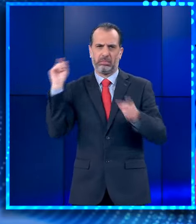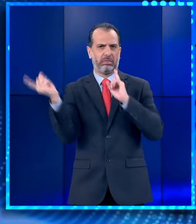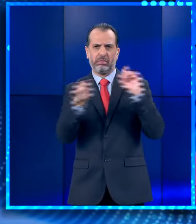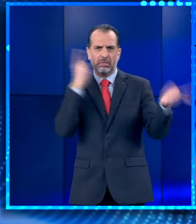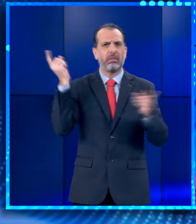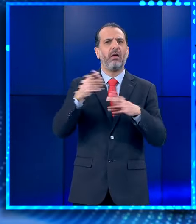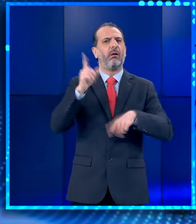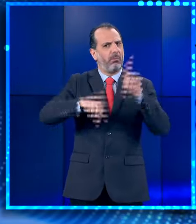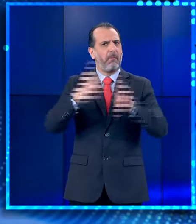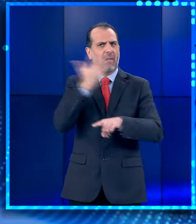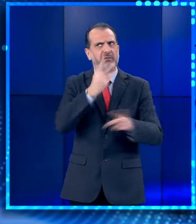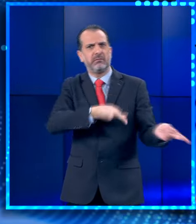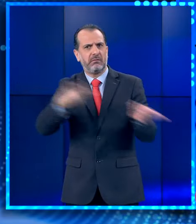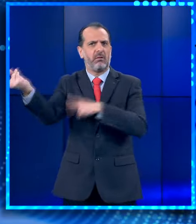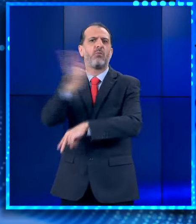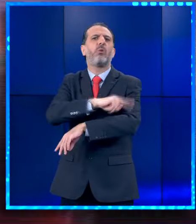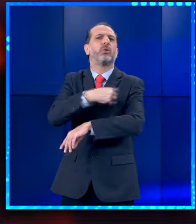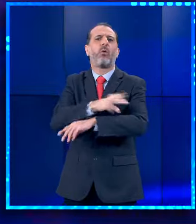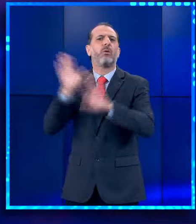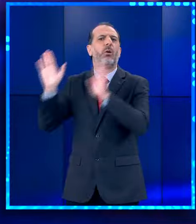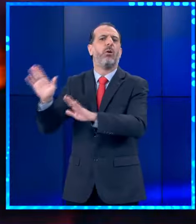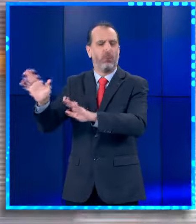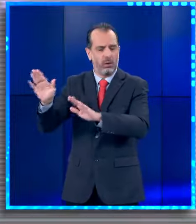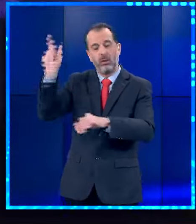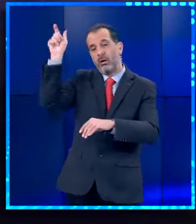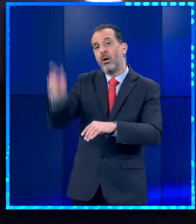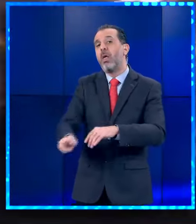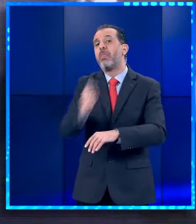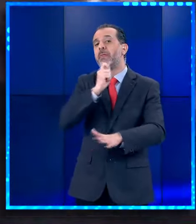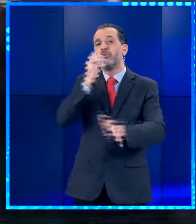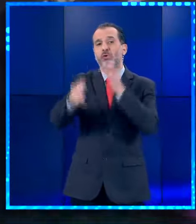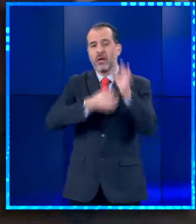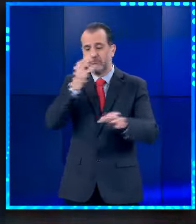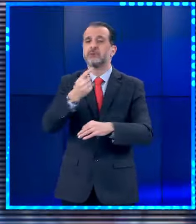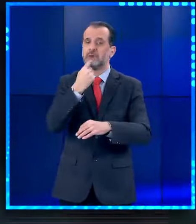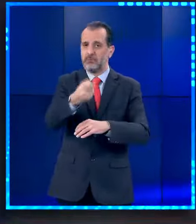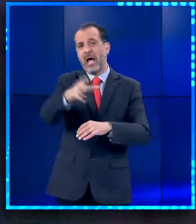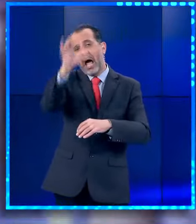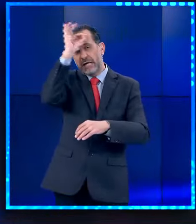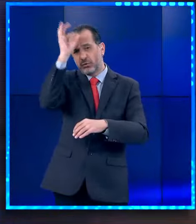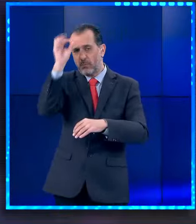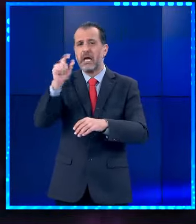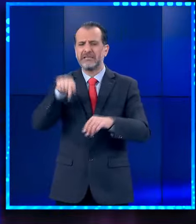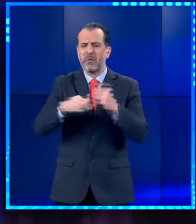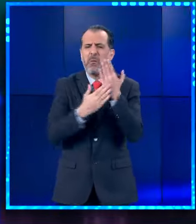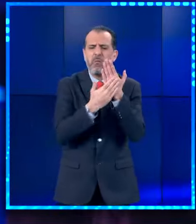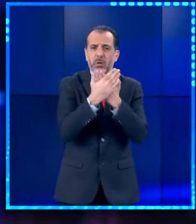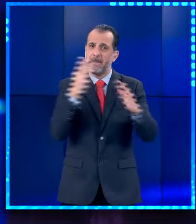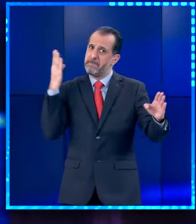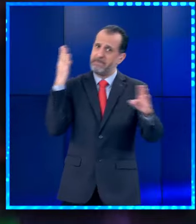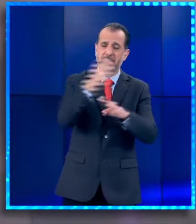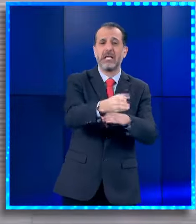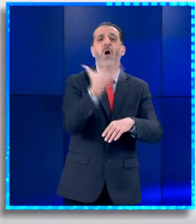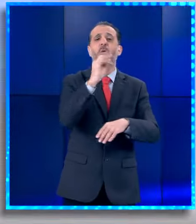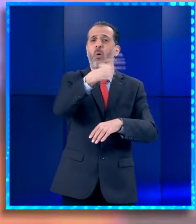μας πει ο Αλέξανδρος Γίγος. Καλησπέρα, Ανά, κυρίες και κύριοι. Θέλω να σου πω ότι οι αστυνομικοί παίρνουν καταθέσεις από τα ξημερώματα καθώς οκτώ